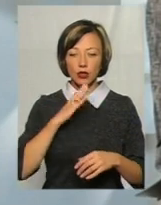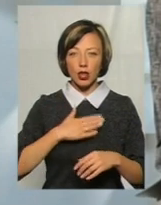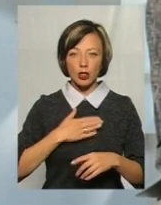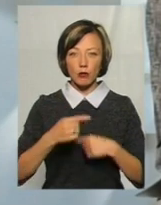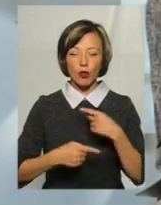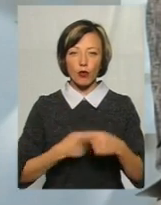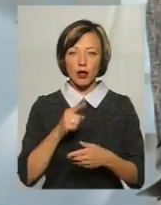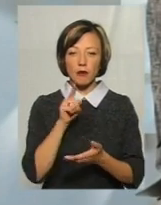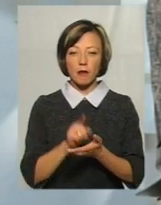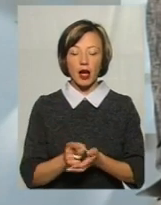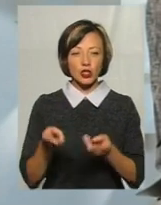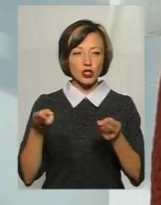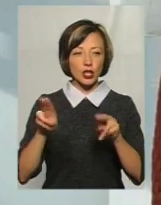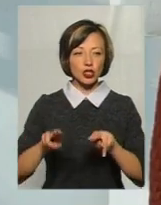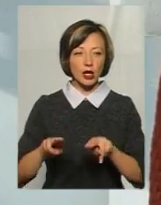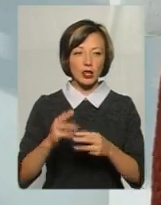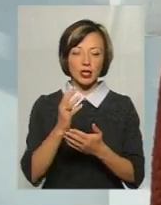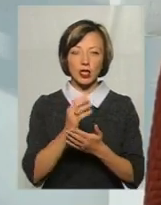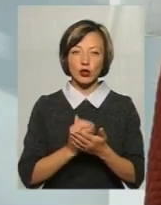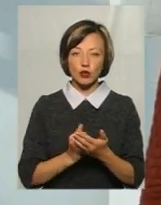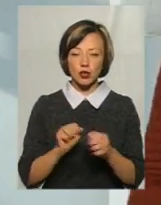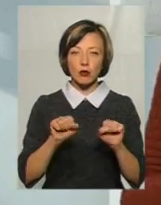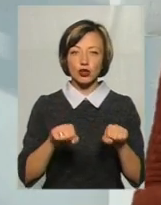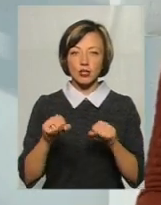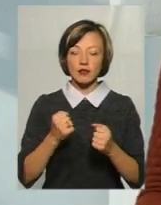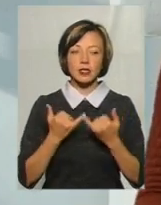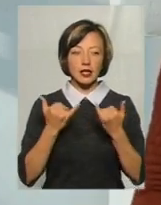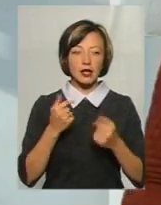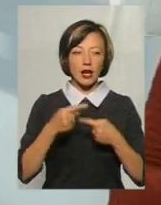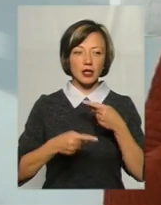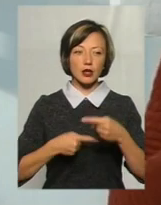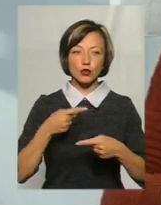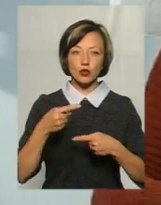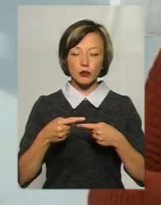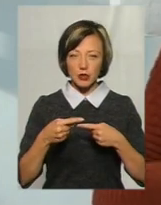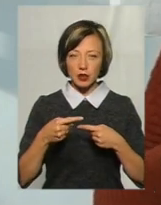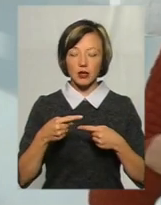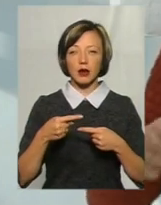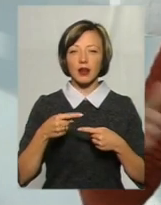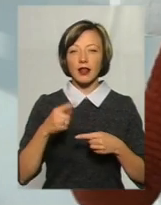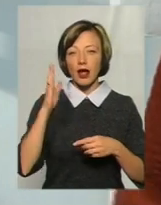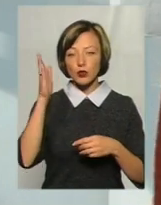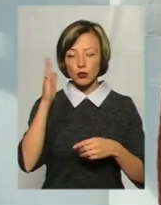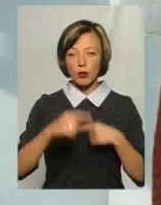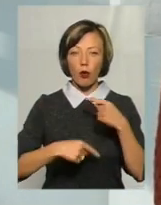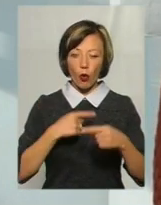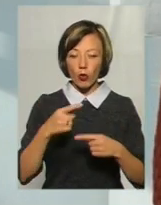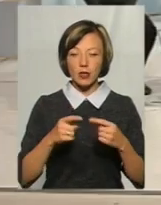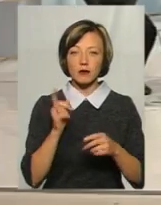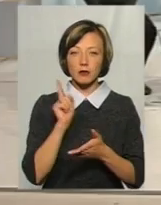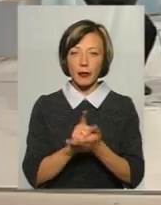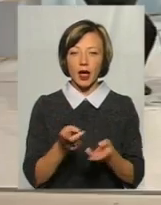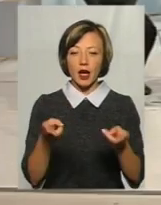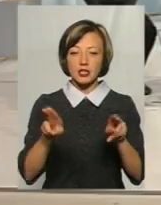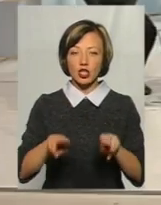має залишати ресурси і можливості для наступних поколінь, так само наступне покоління, з покоління покоління ми маємо залишати